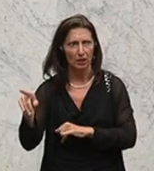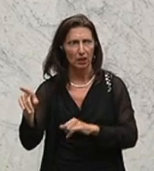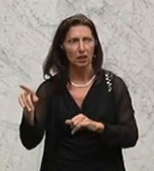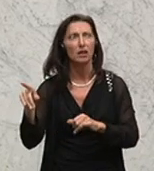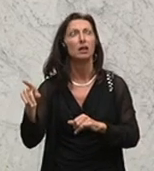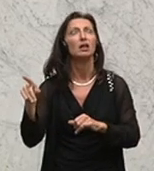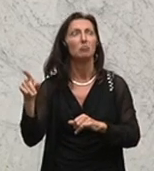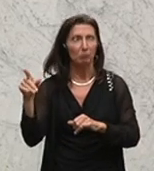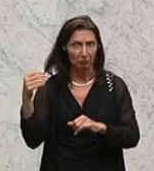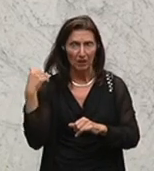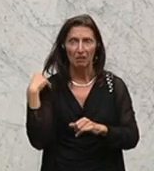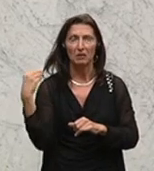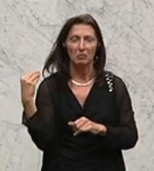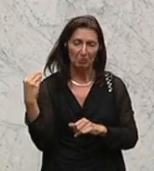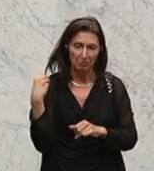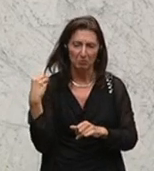hat.